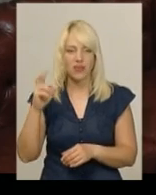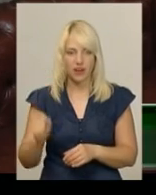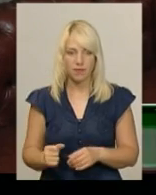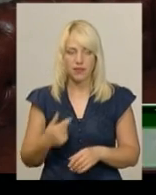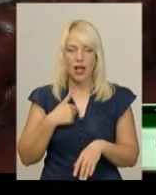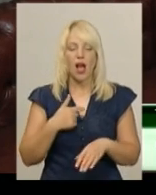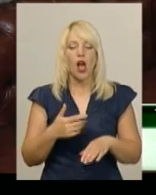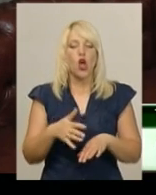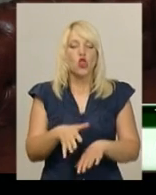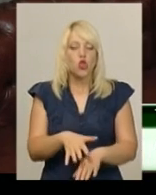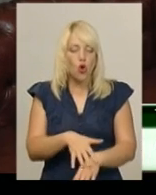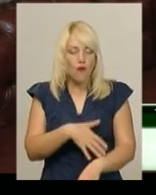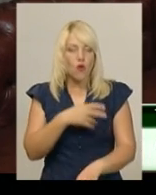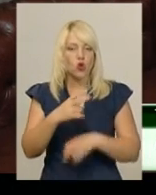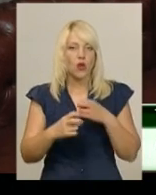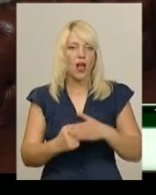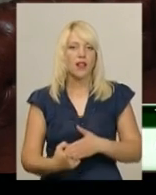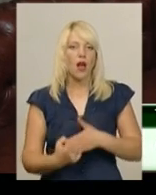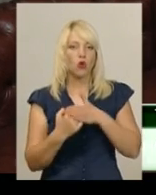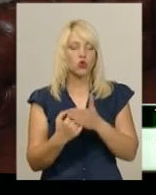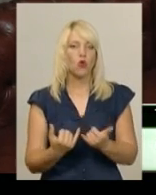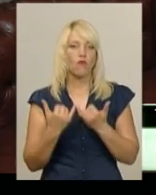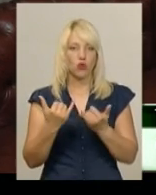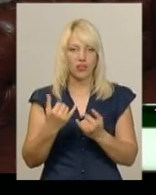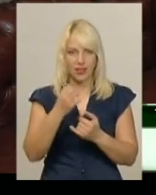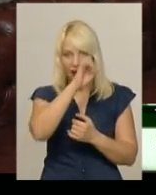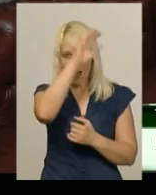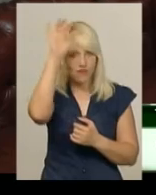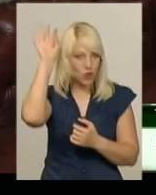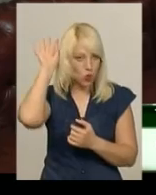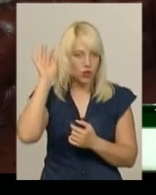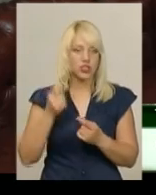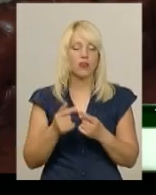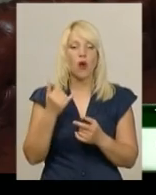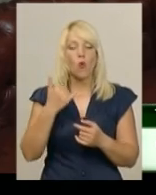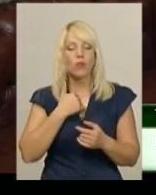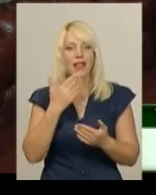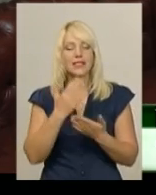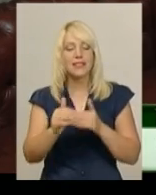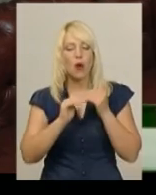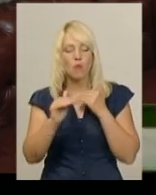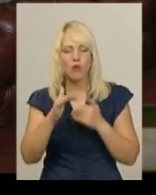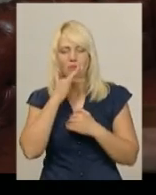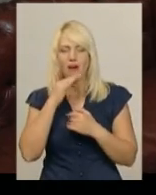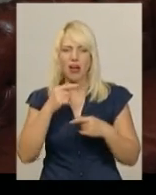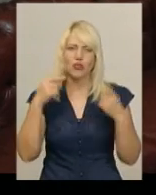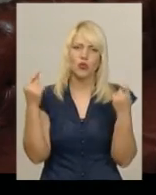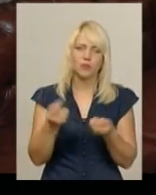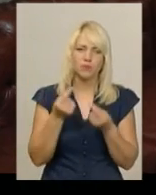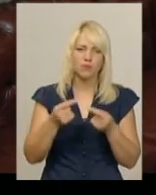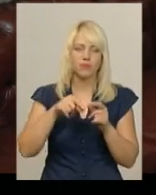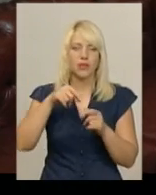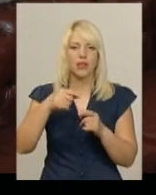шукала основу для віночків, але так як в нас дуже багато є полів, посівник, пшениця, жито, ячмінь, я